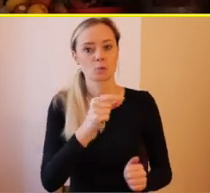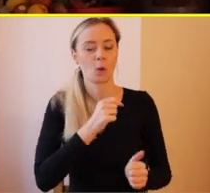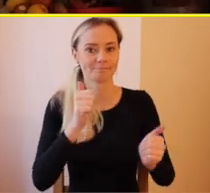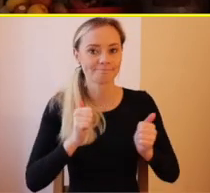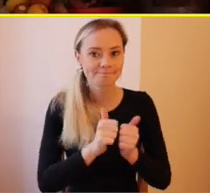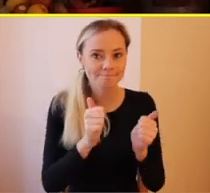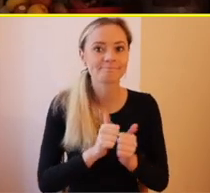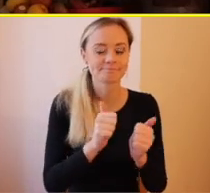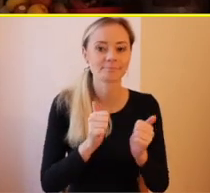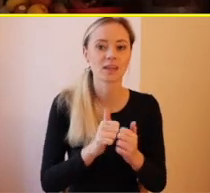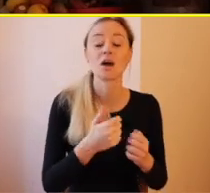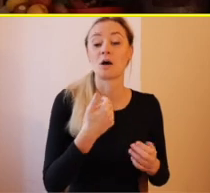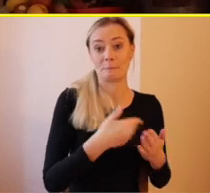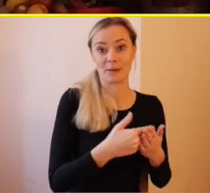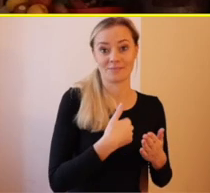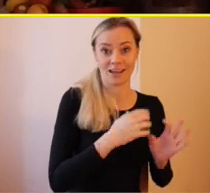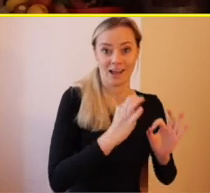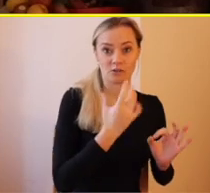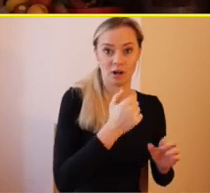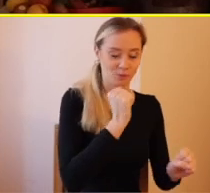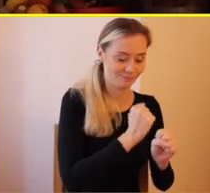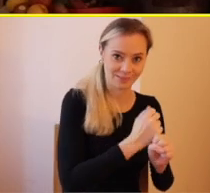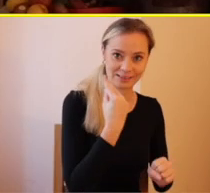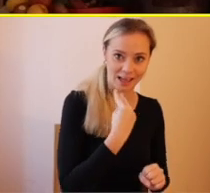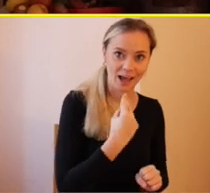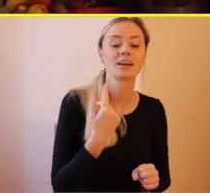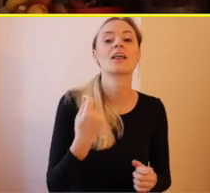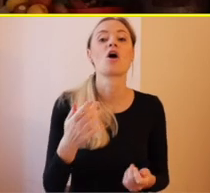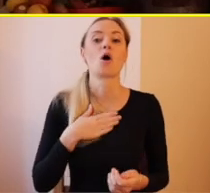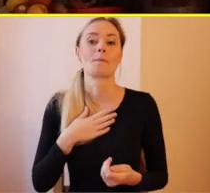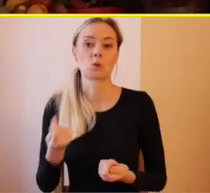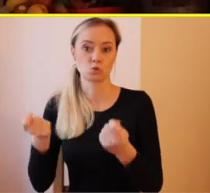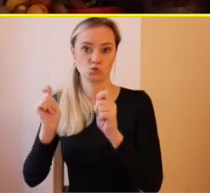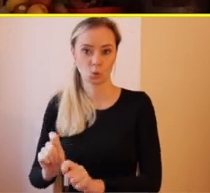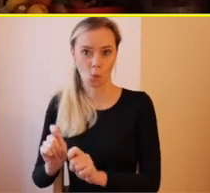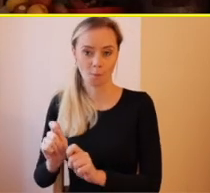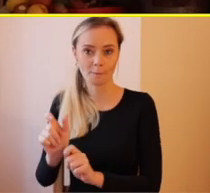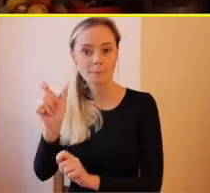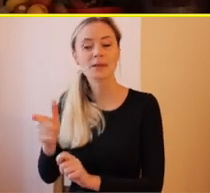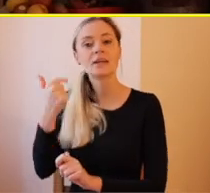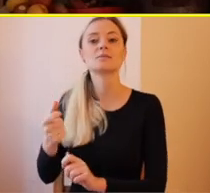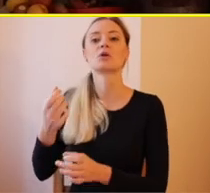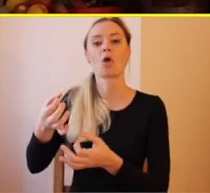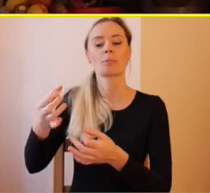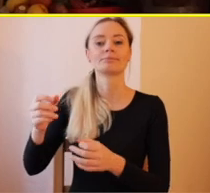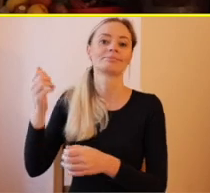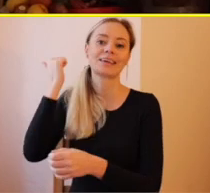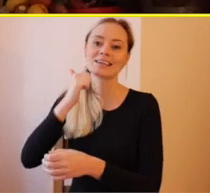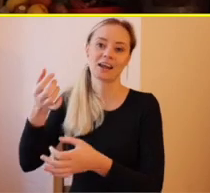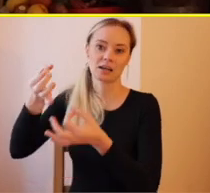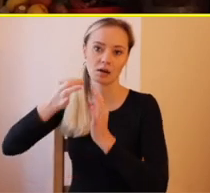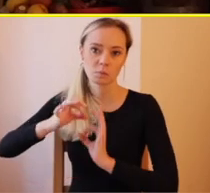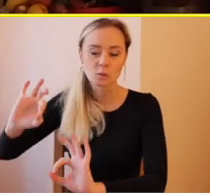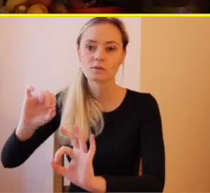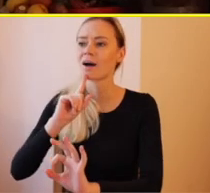dostal, medzi tým, čo ja som bola v Anglicku, snúbenec, dostal ponuku do Kanády spolu s ďalšími asi